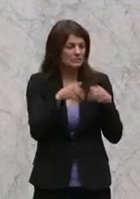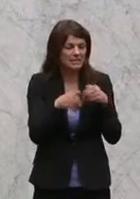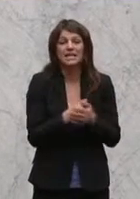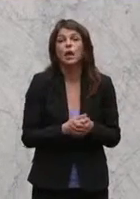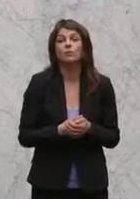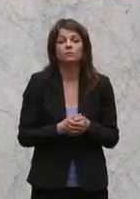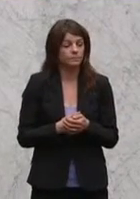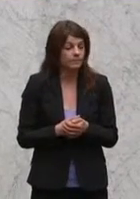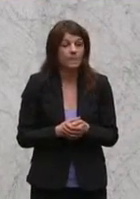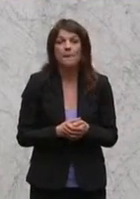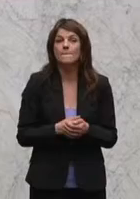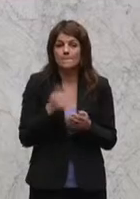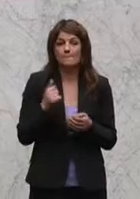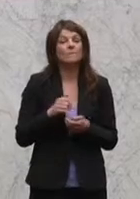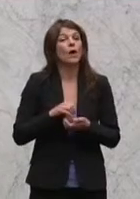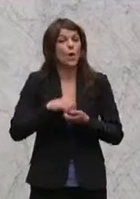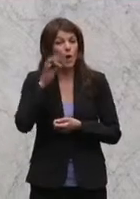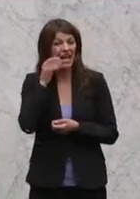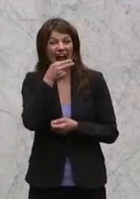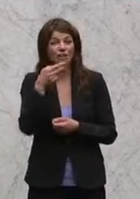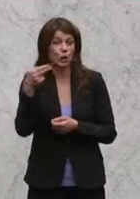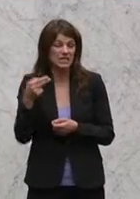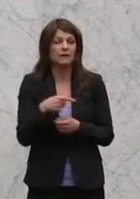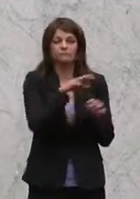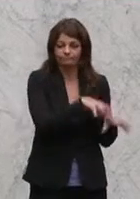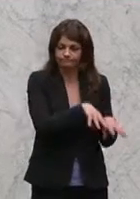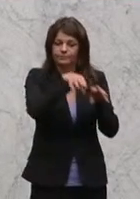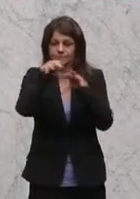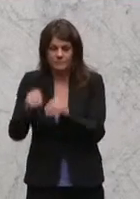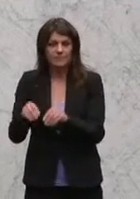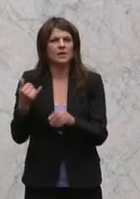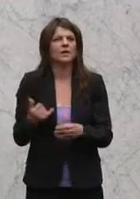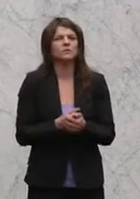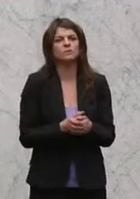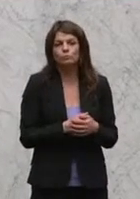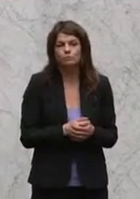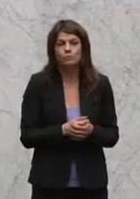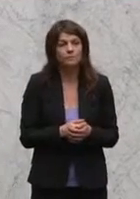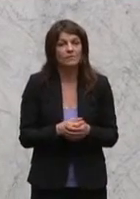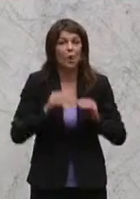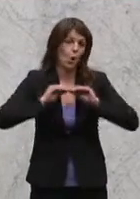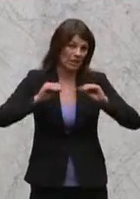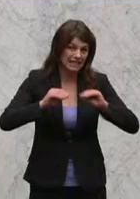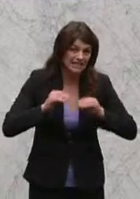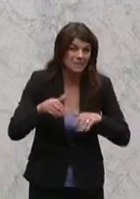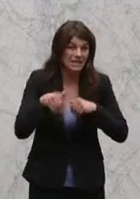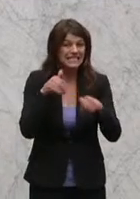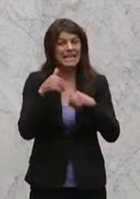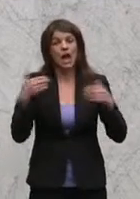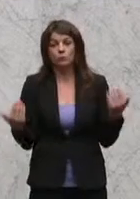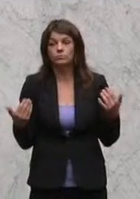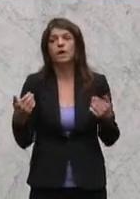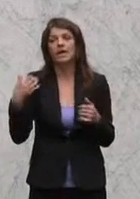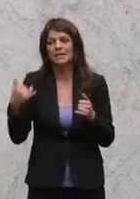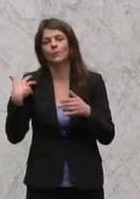und durch die Kollegin Heine Schosek ist es mal umgesiedelt worden ins Unterrichtsministerium und